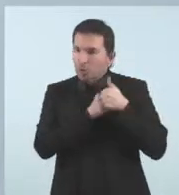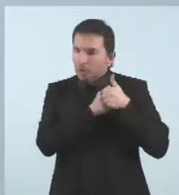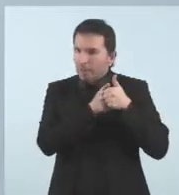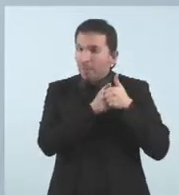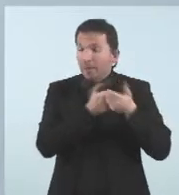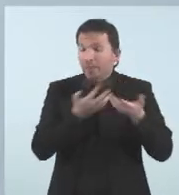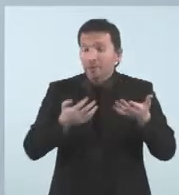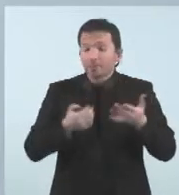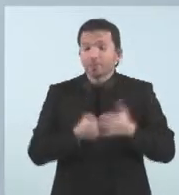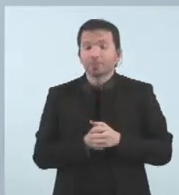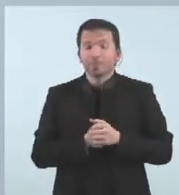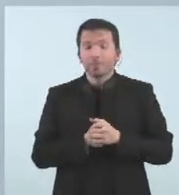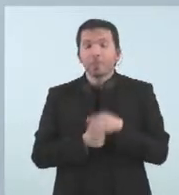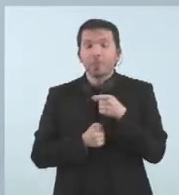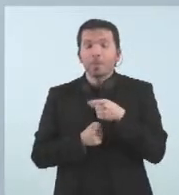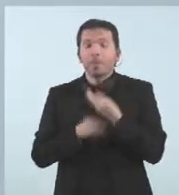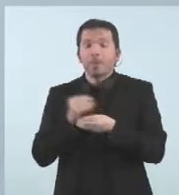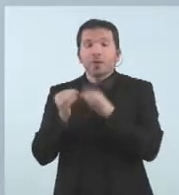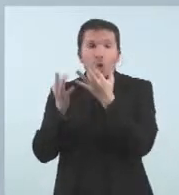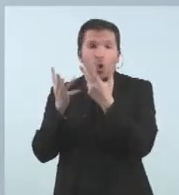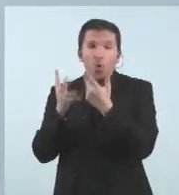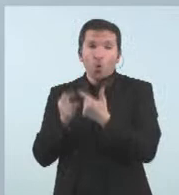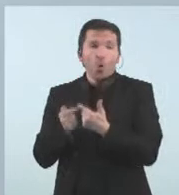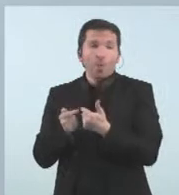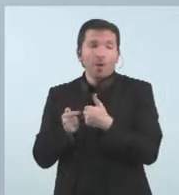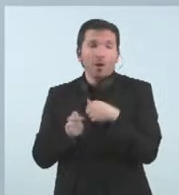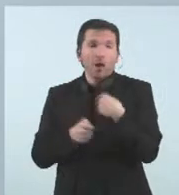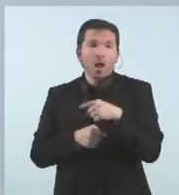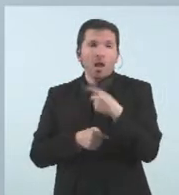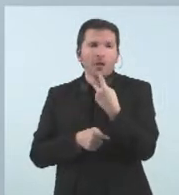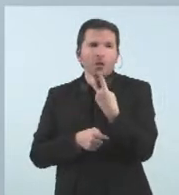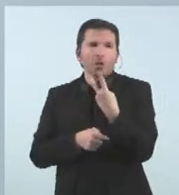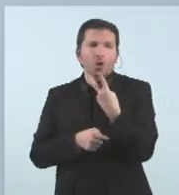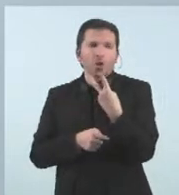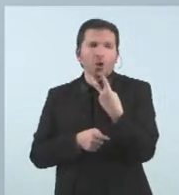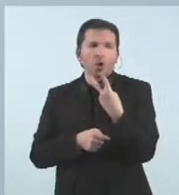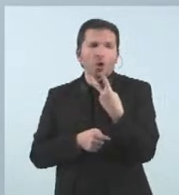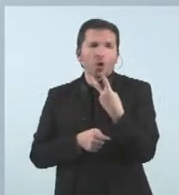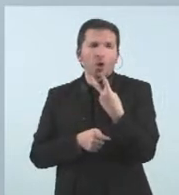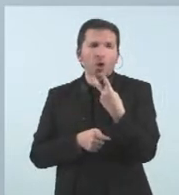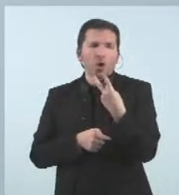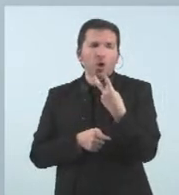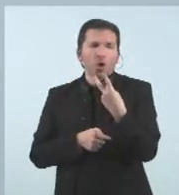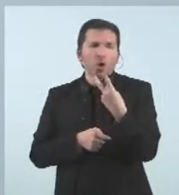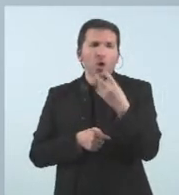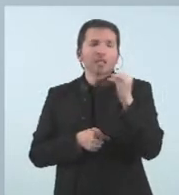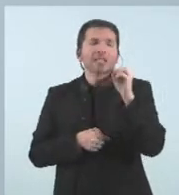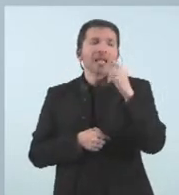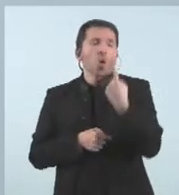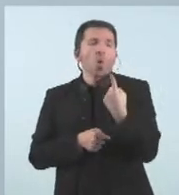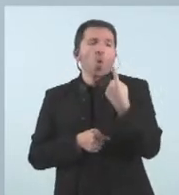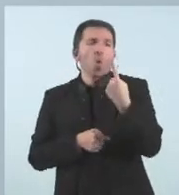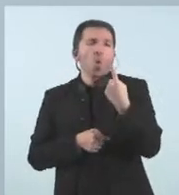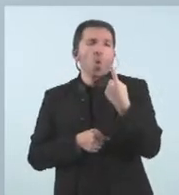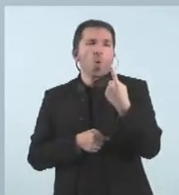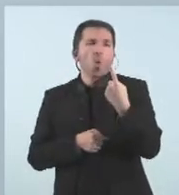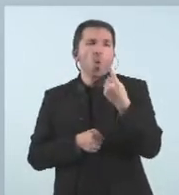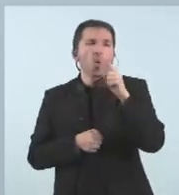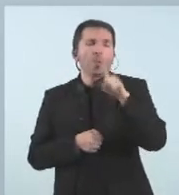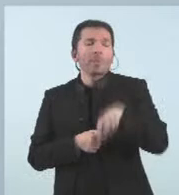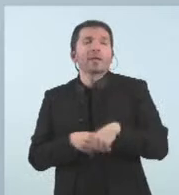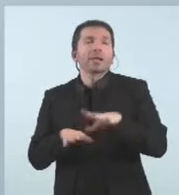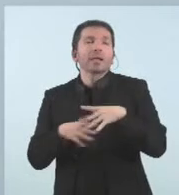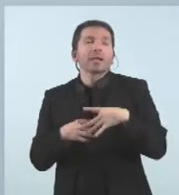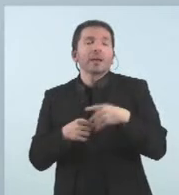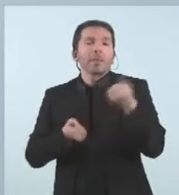doncs amb números absoluts tenim 201.000 vehicles que van entrar a través dels dos punts fronterers